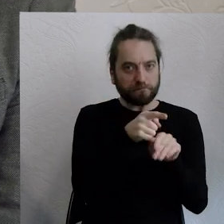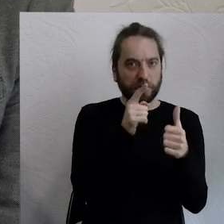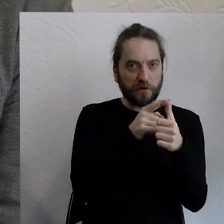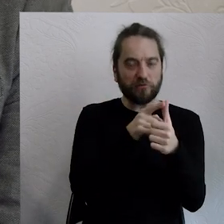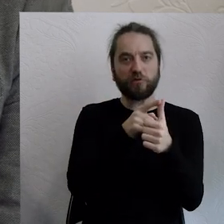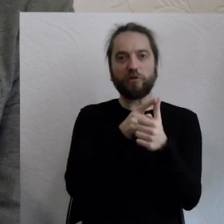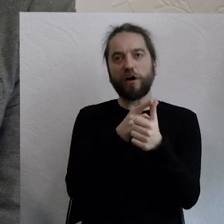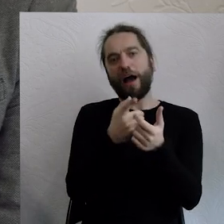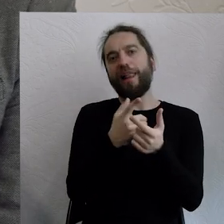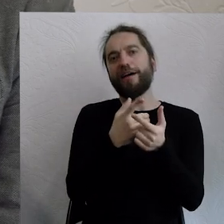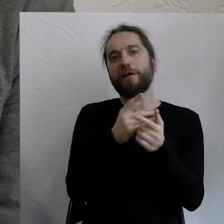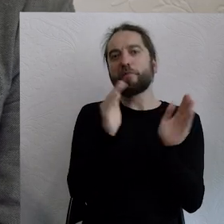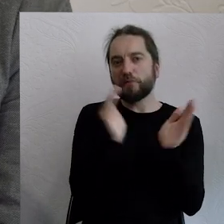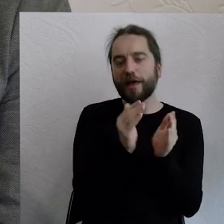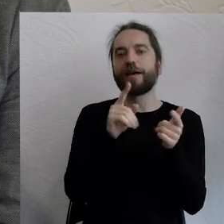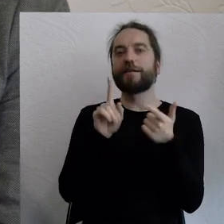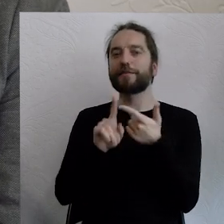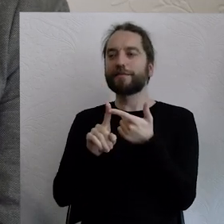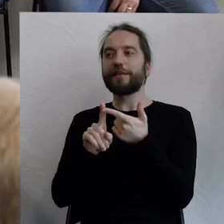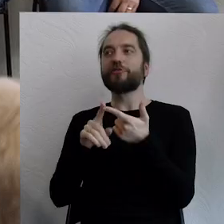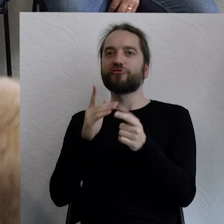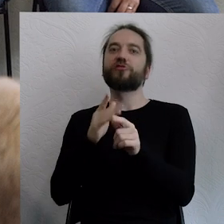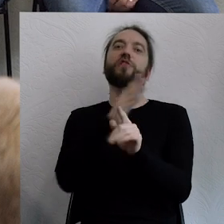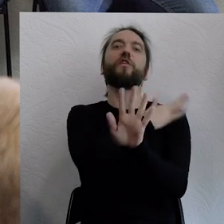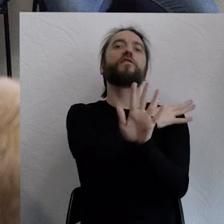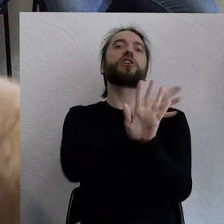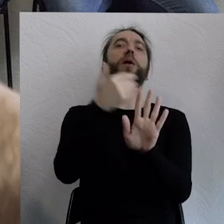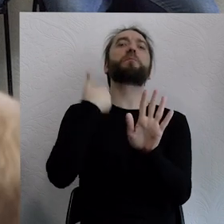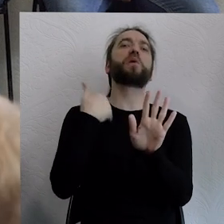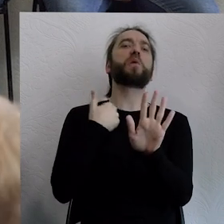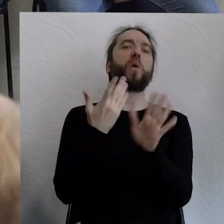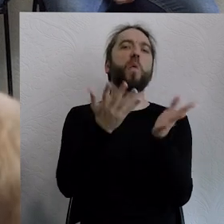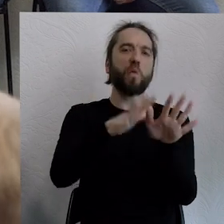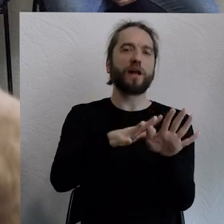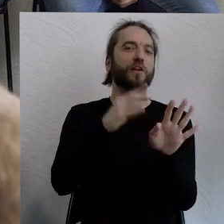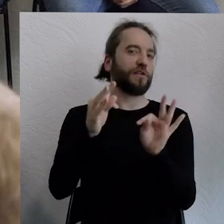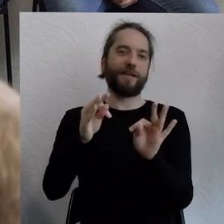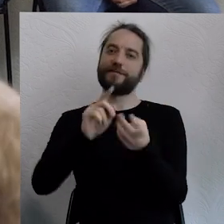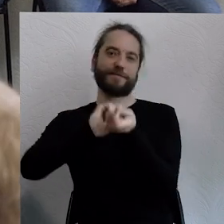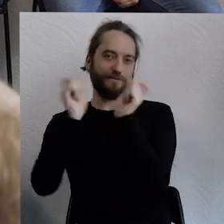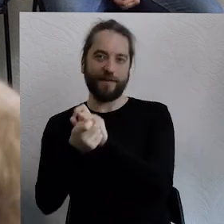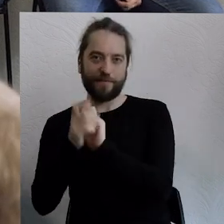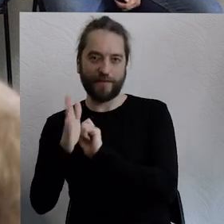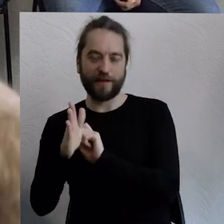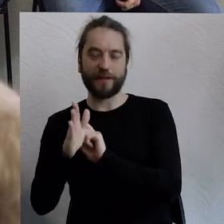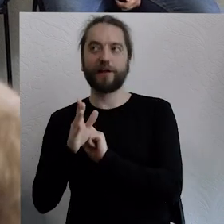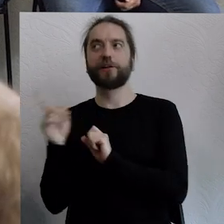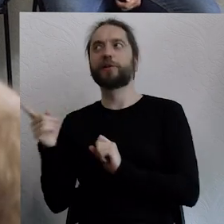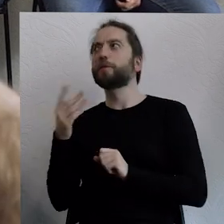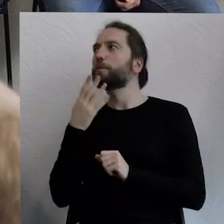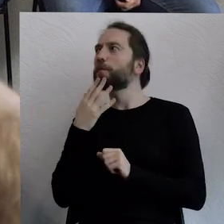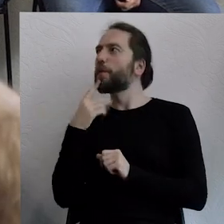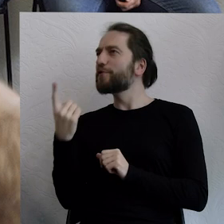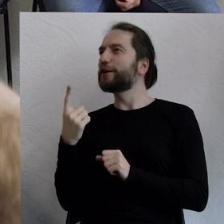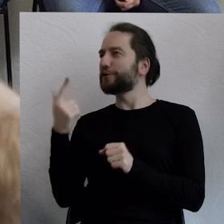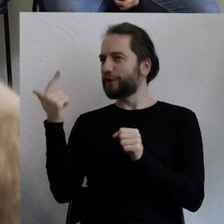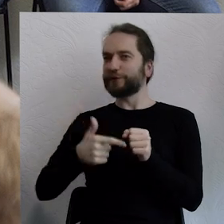co doprowadziło do tego upadku w 2030 roku. To pytam, czy dla Ciebie to jest atrakcyjna wizja, bo tak powiedziałeś 2042, czyli